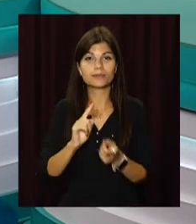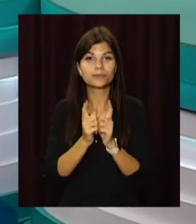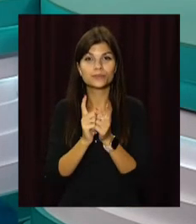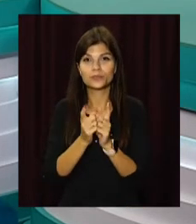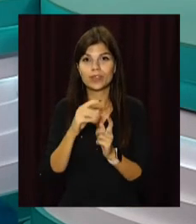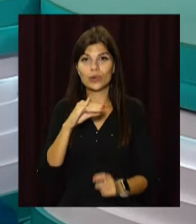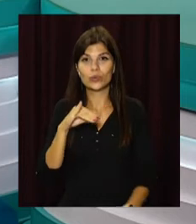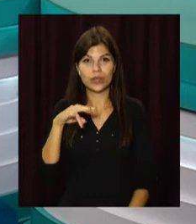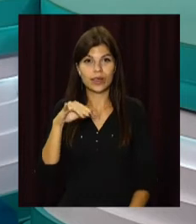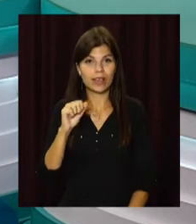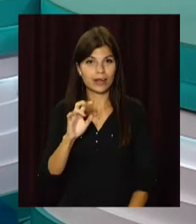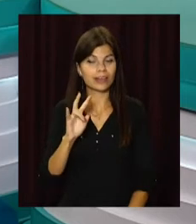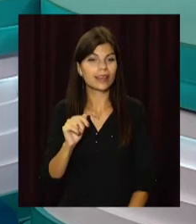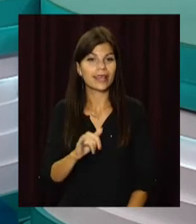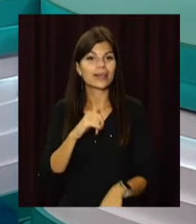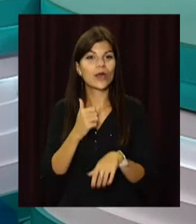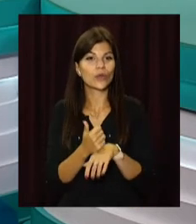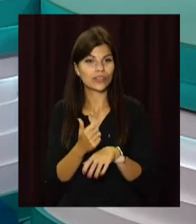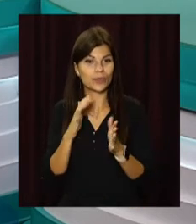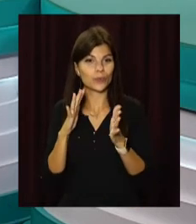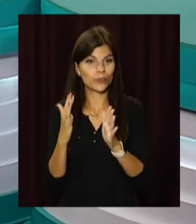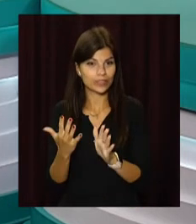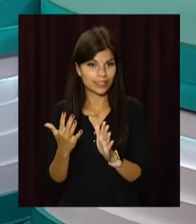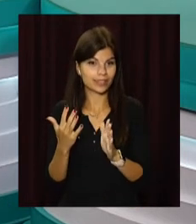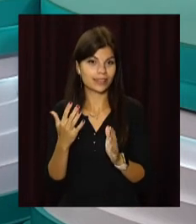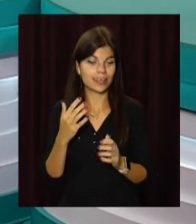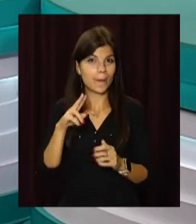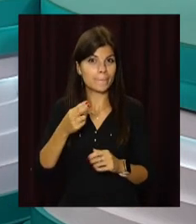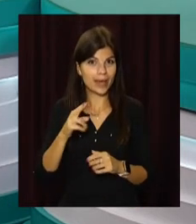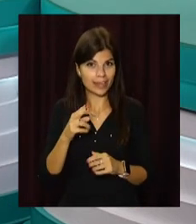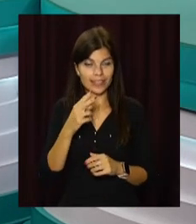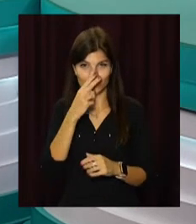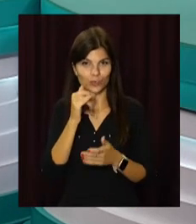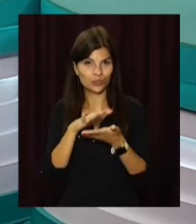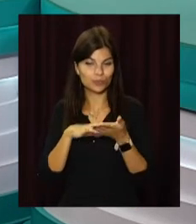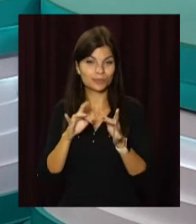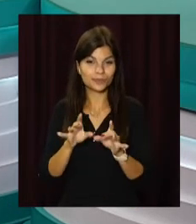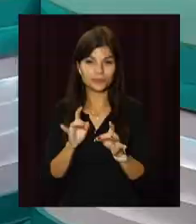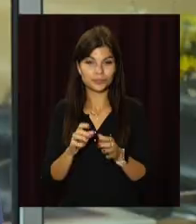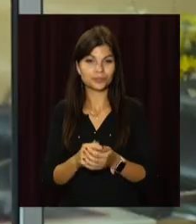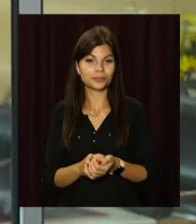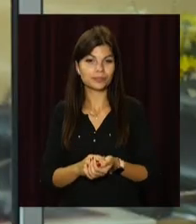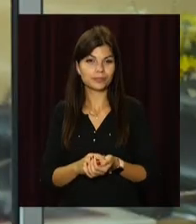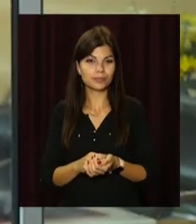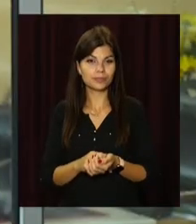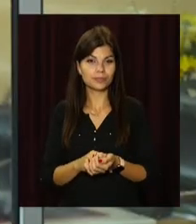суддоперекладачка Юліана Пуговкіна. І про головні події п'ятниці дивіться просто зараз.